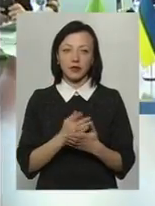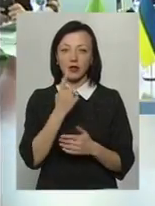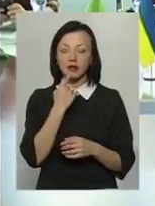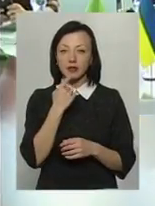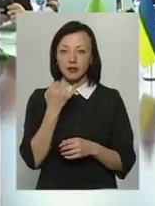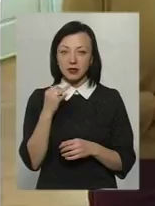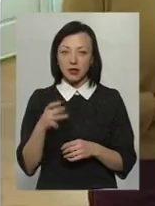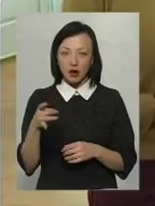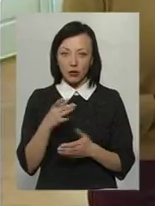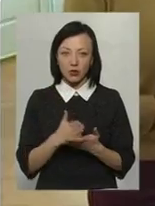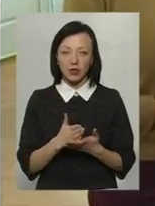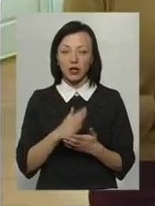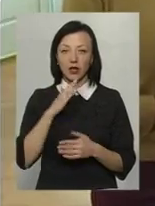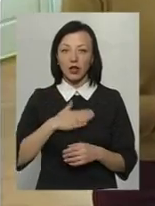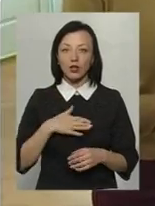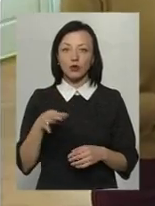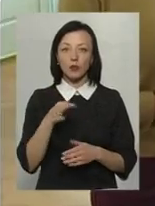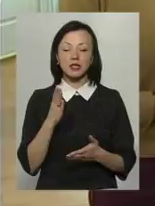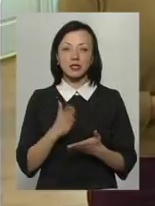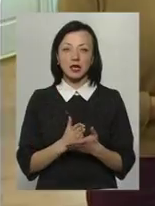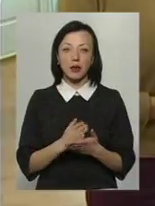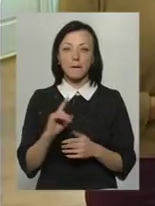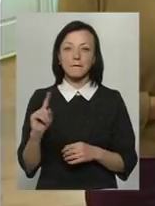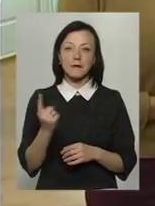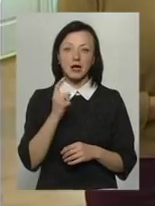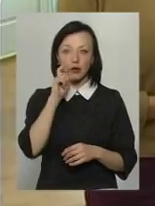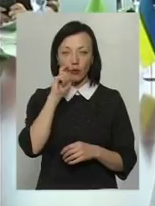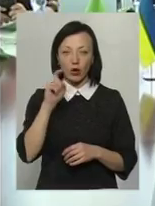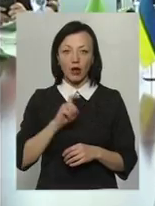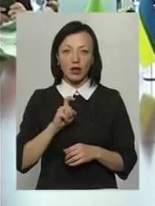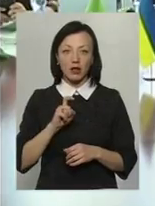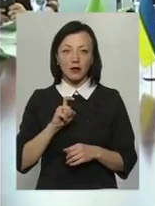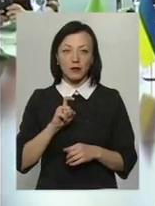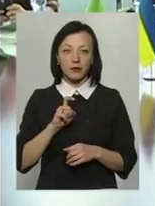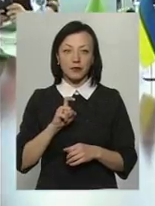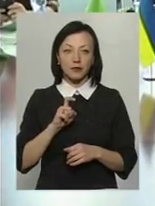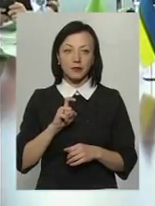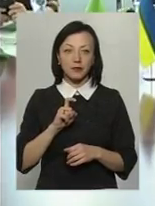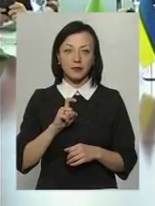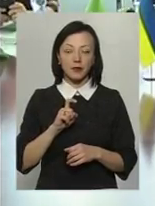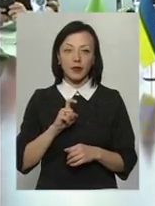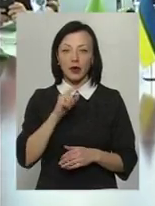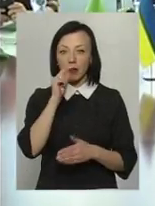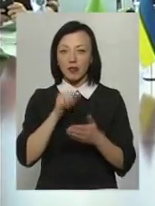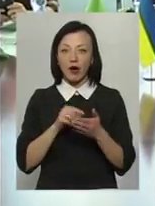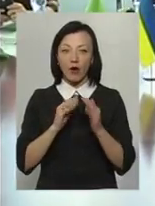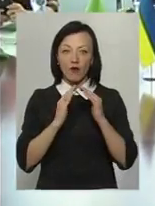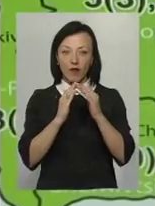Красилівський район є. В нашій області є перша в Україні тахоферма